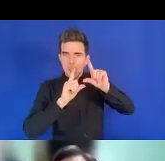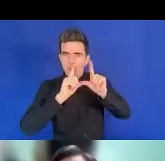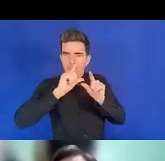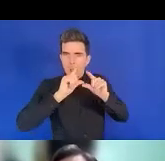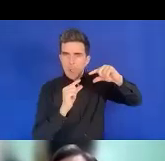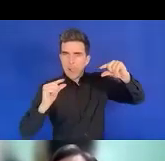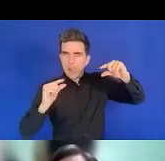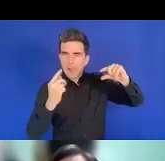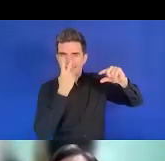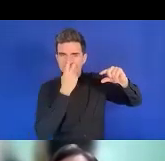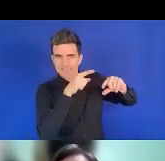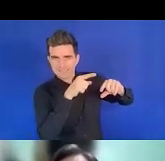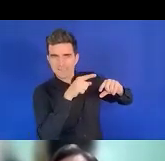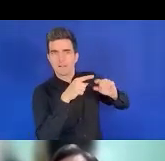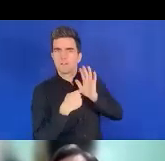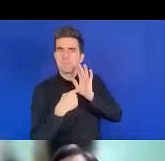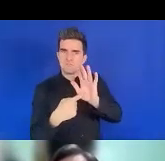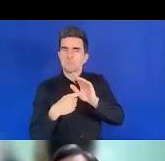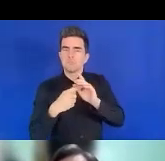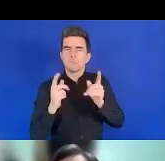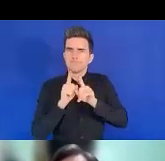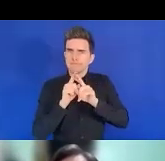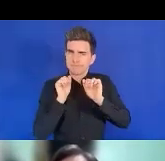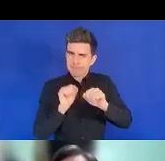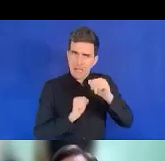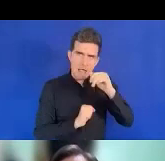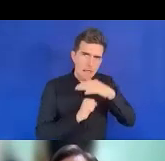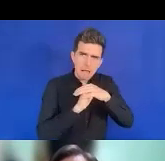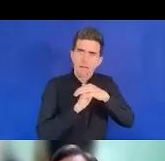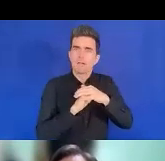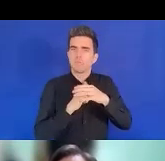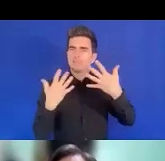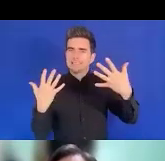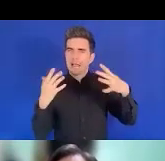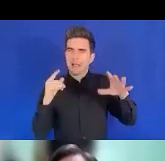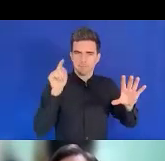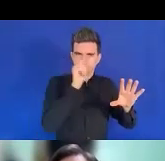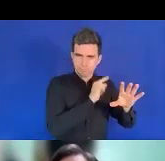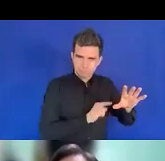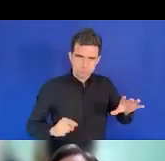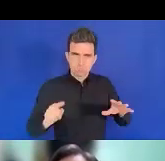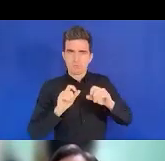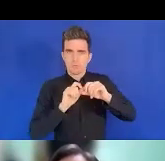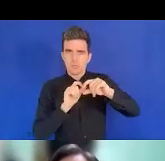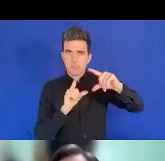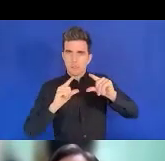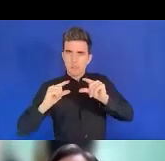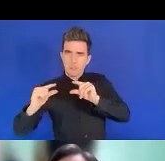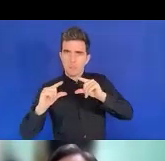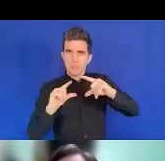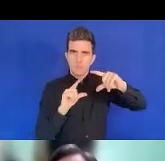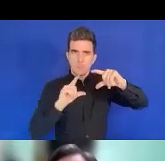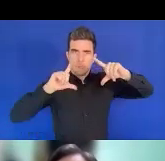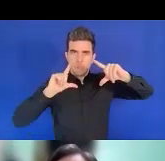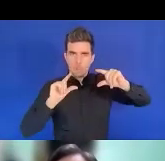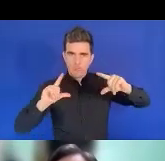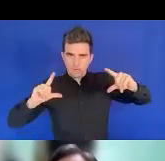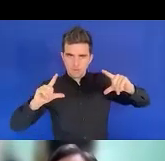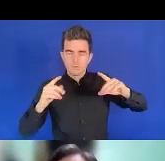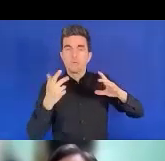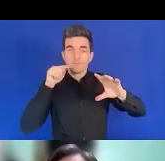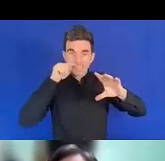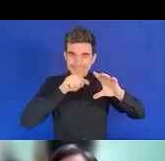les zones minimum. Selon ce tableau, nous avons le plus grand essentiel. Premièrement, nous avons